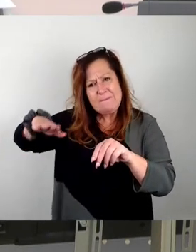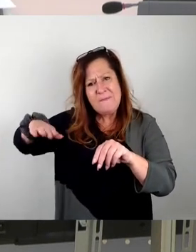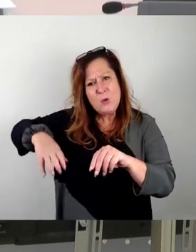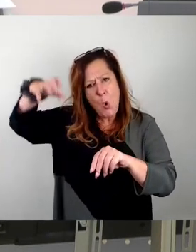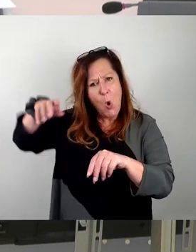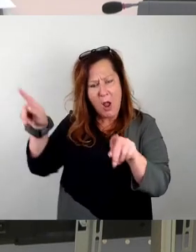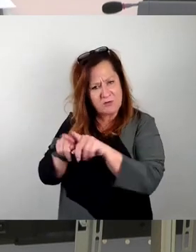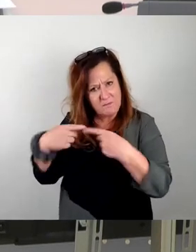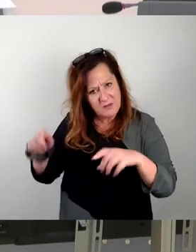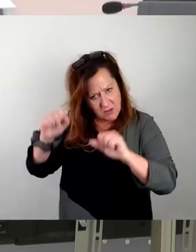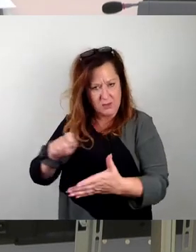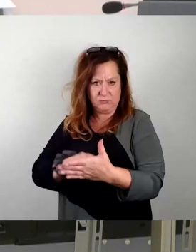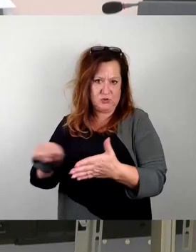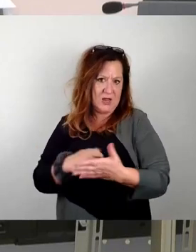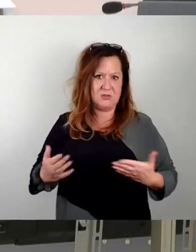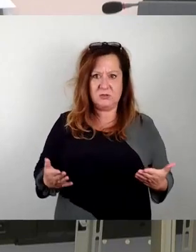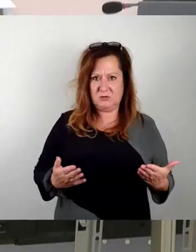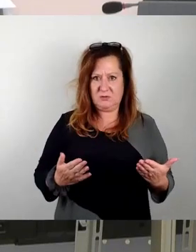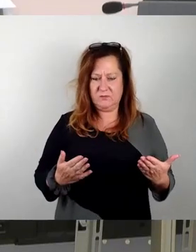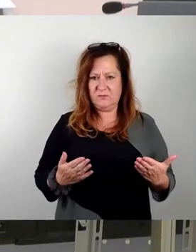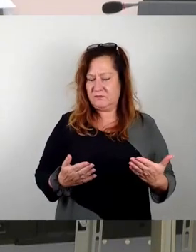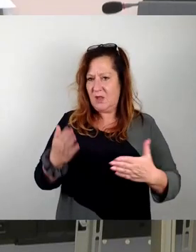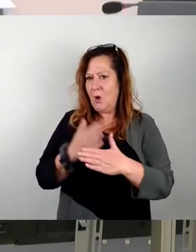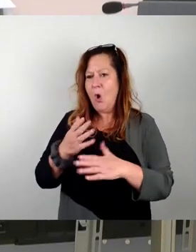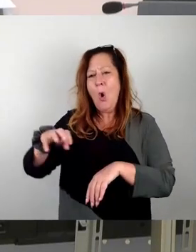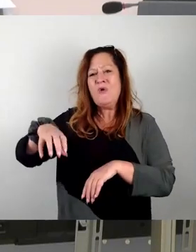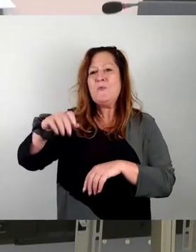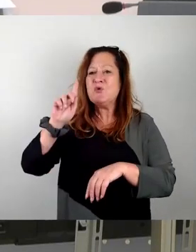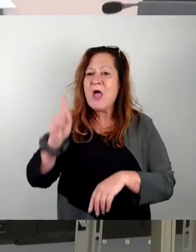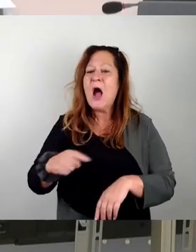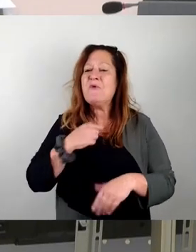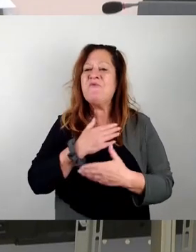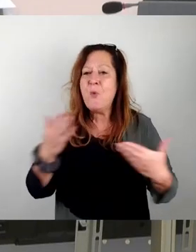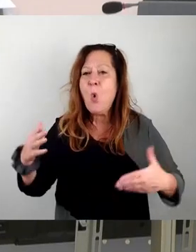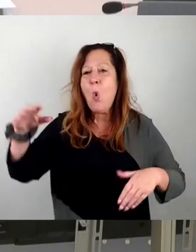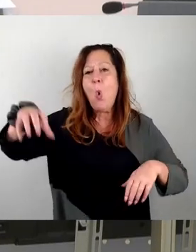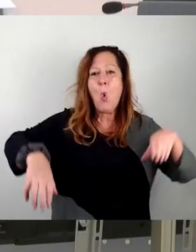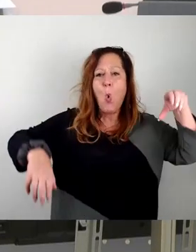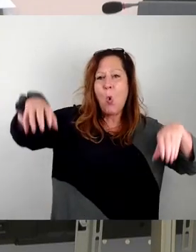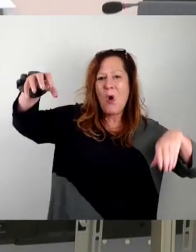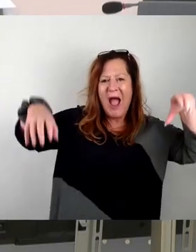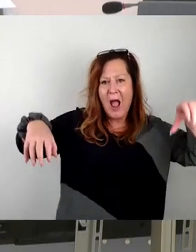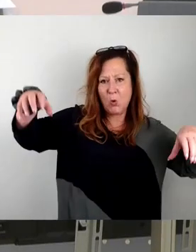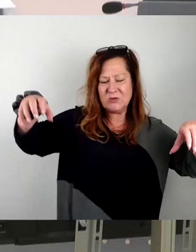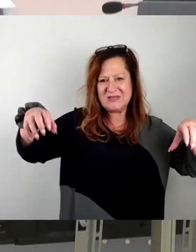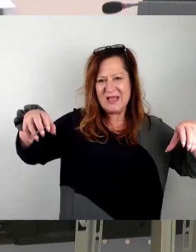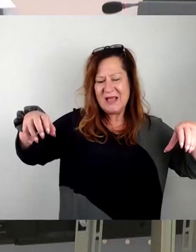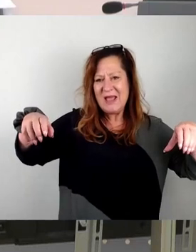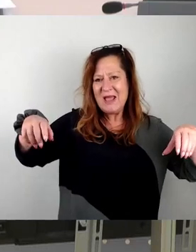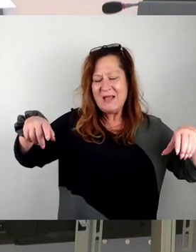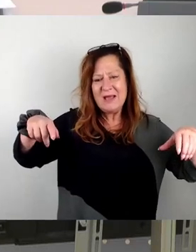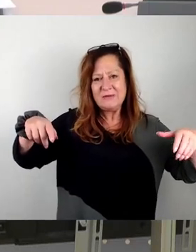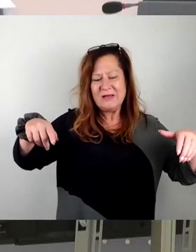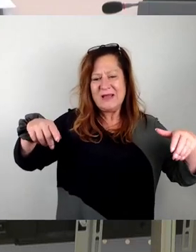auch, sehe dann auch von Ferne mal, wenn dort Hochhäuser, Hochhäuser entstehen sollten, sehe ich dort mal auch wieder, wie die Stadt verläuft. Also wenn dort schon im Prinzip diese